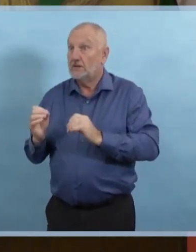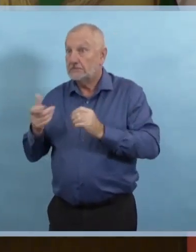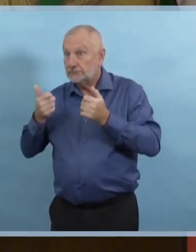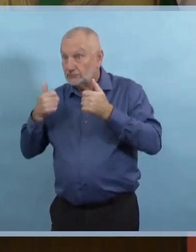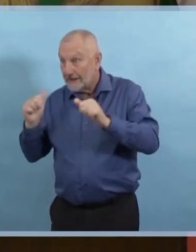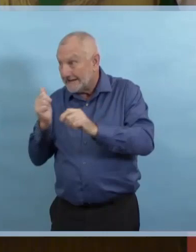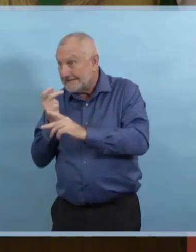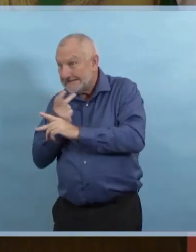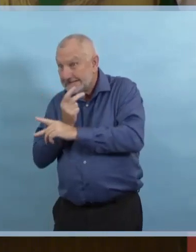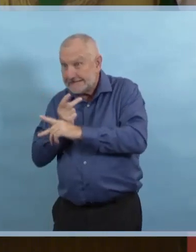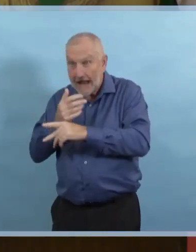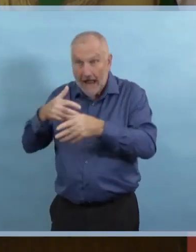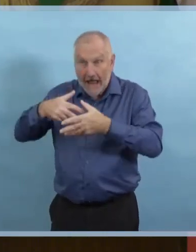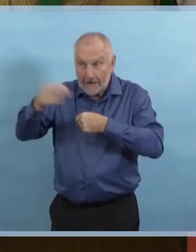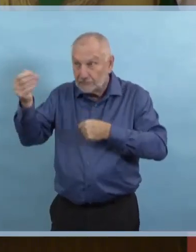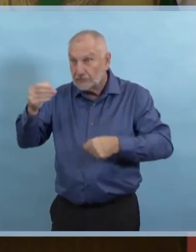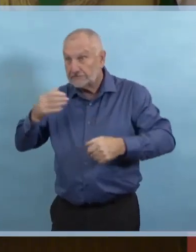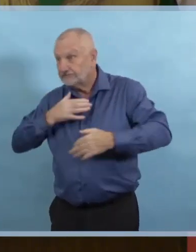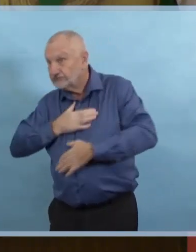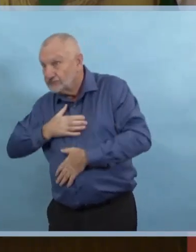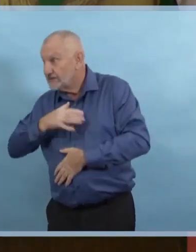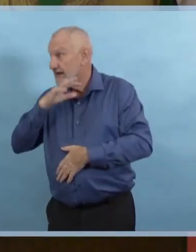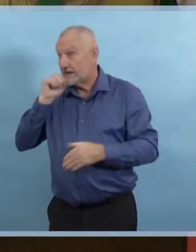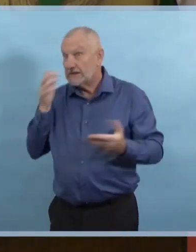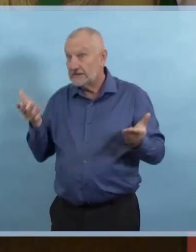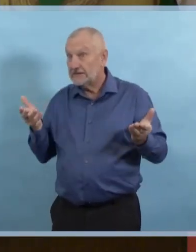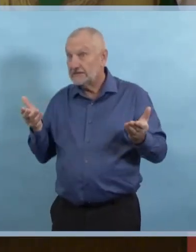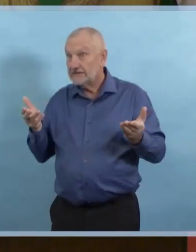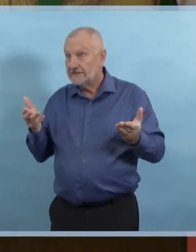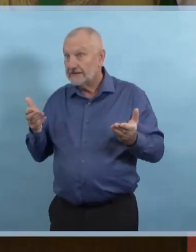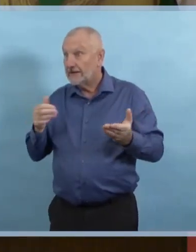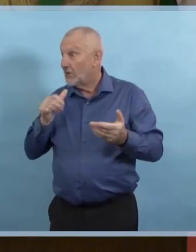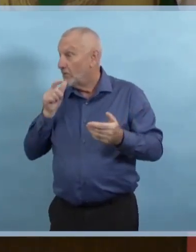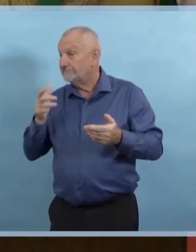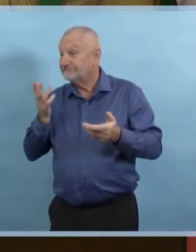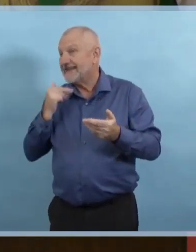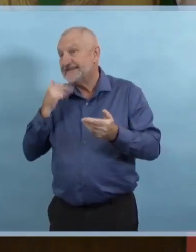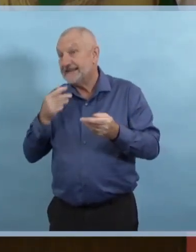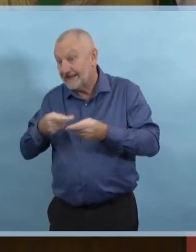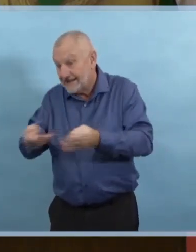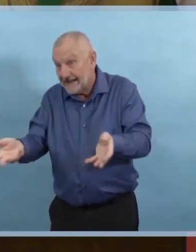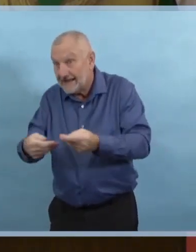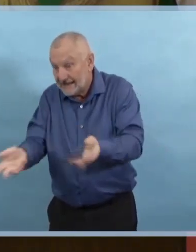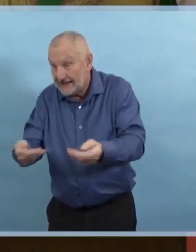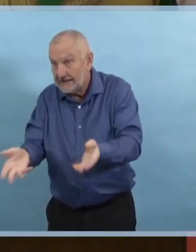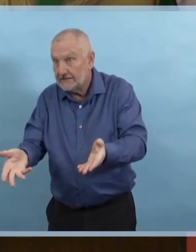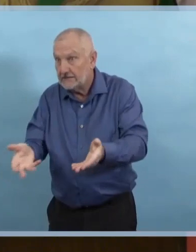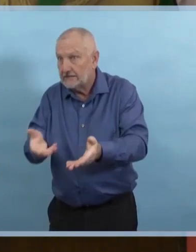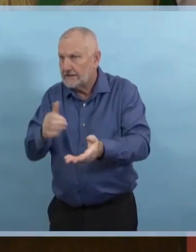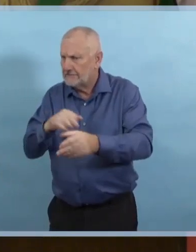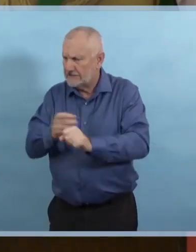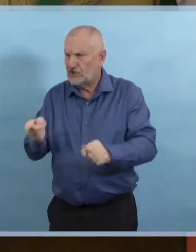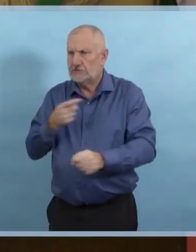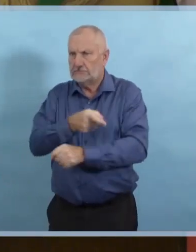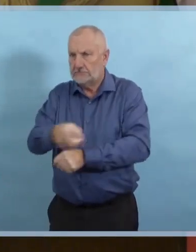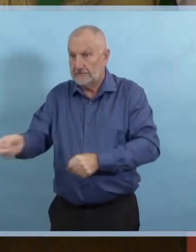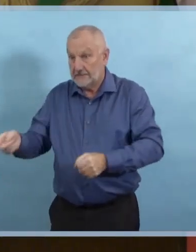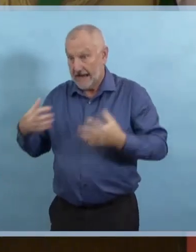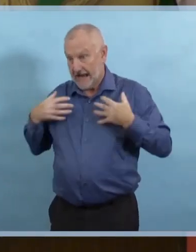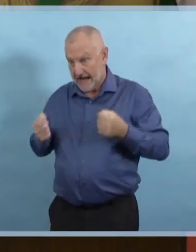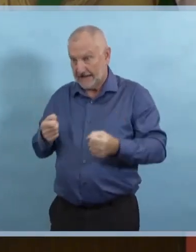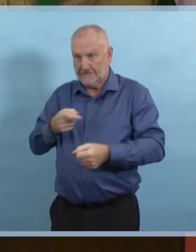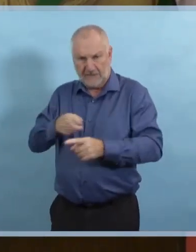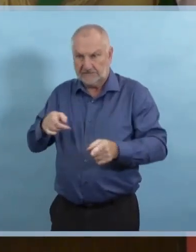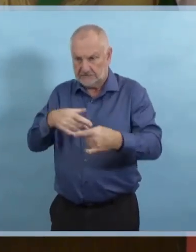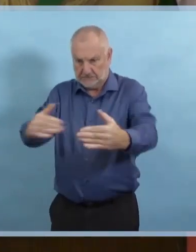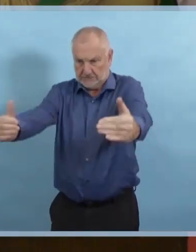qu'ils gardent les distances, leur distance avec les autres, qu'ils utilisent des manières sans contact pour donner les